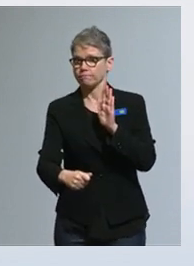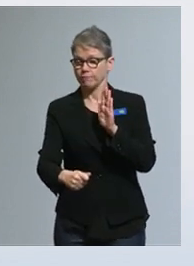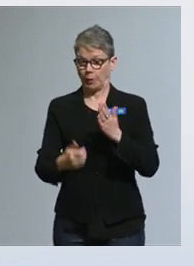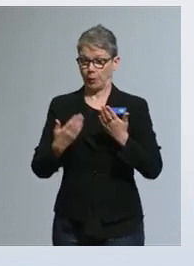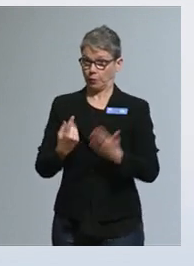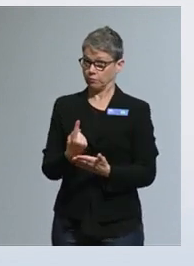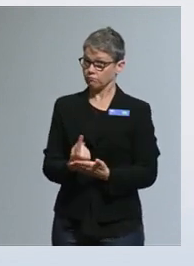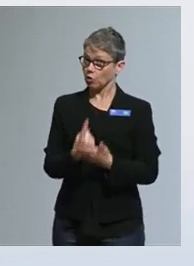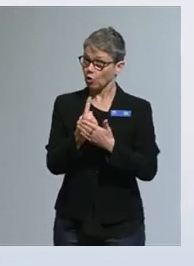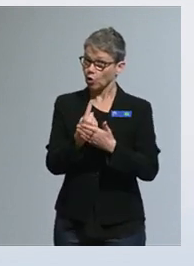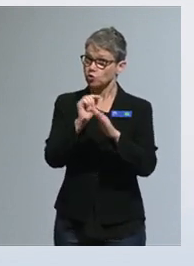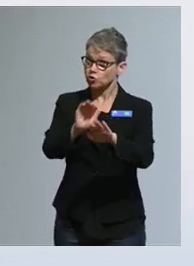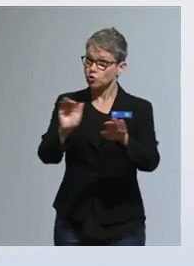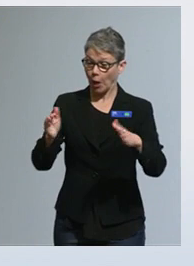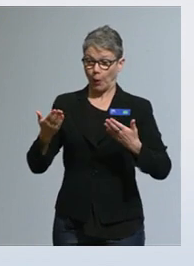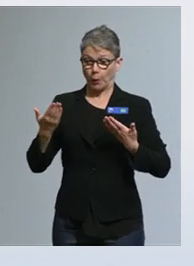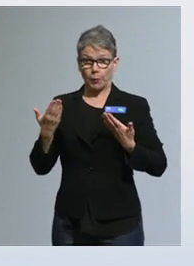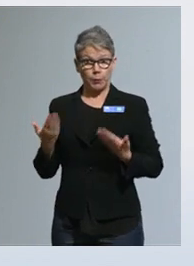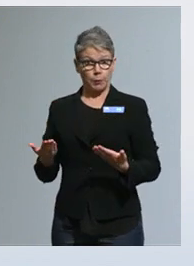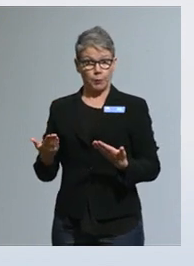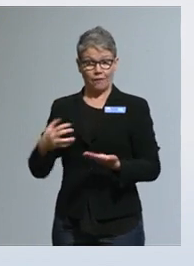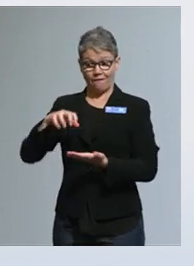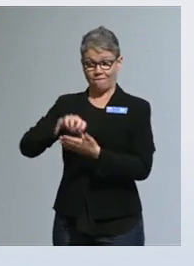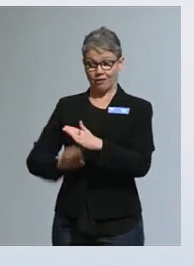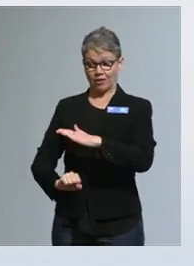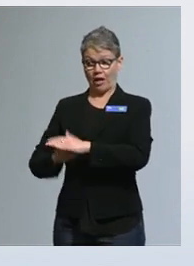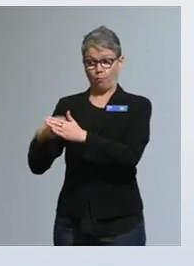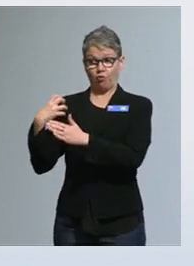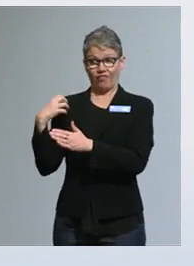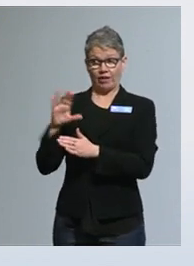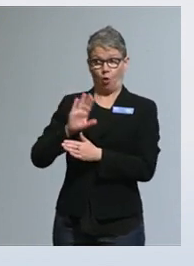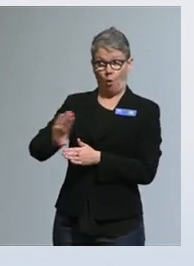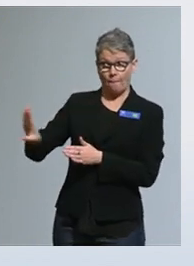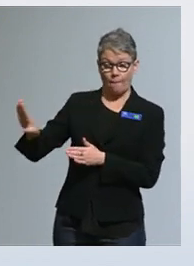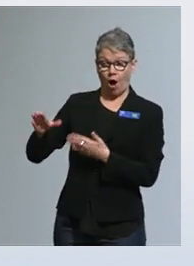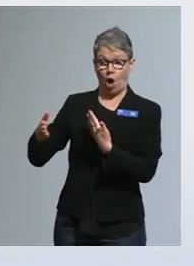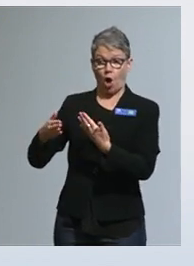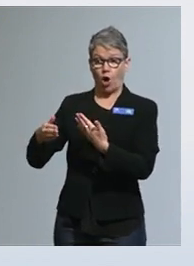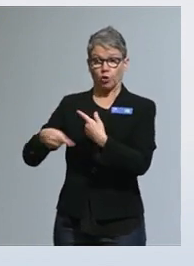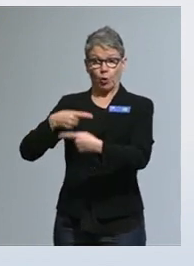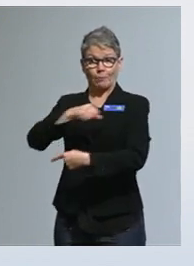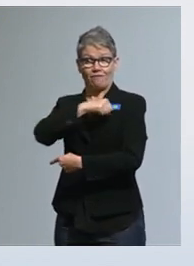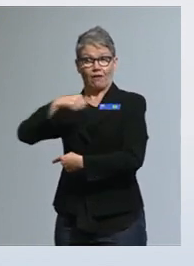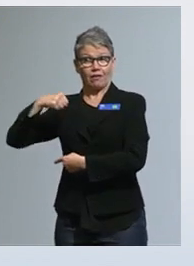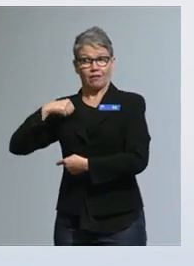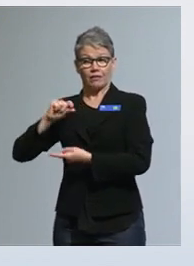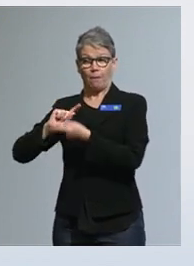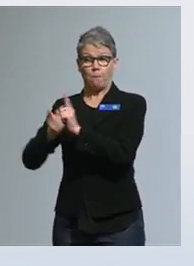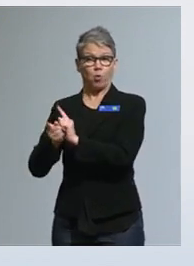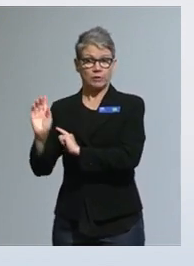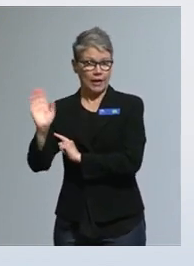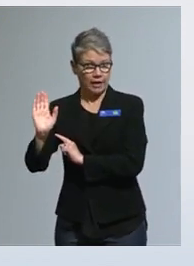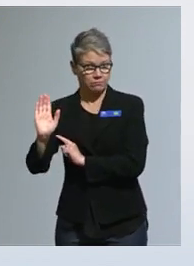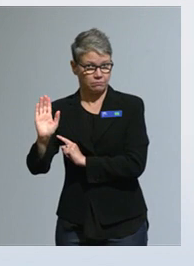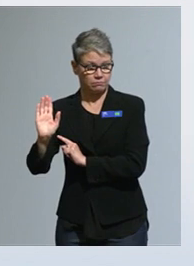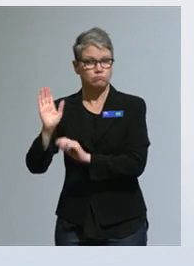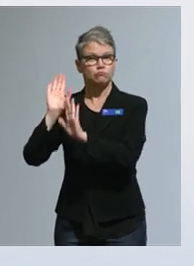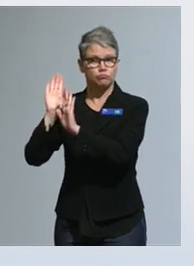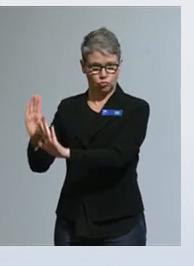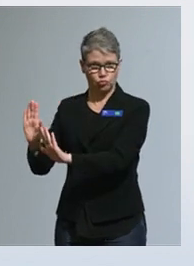kohtaa korostan, että nykyisten valtionapuviranomaisten toimivaltaa ei muuteta tässä avustusten